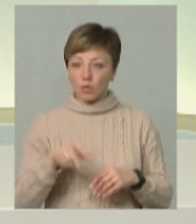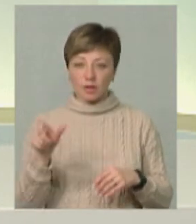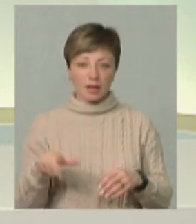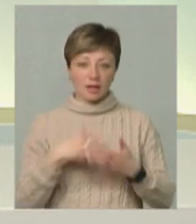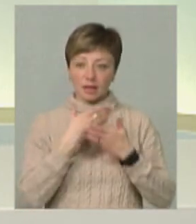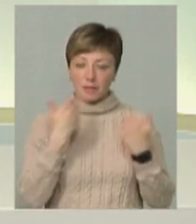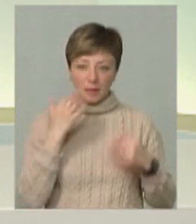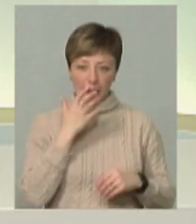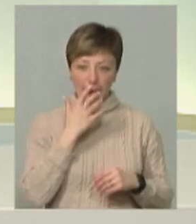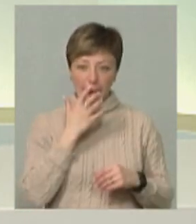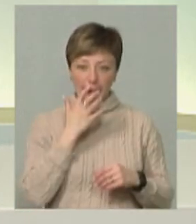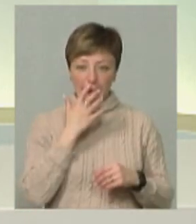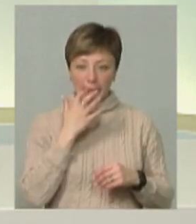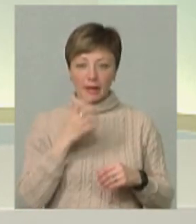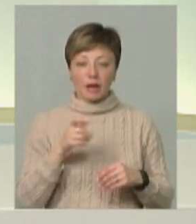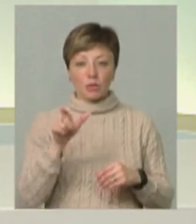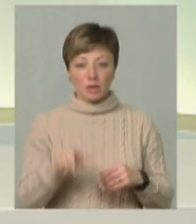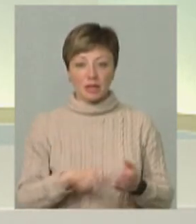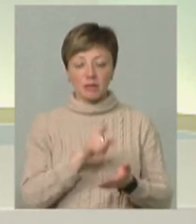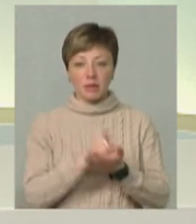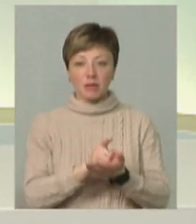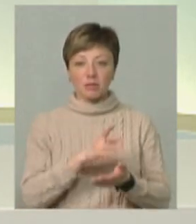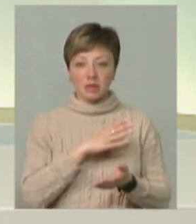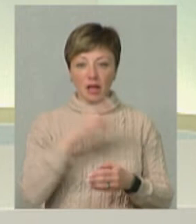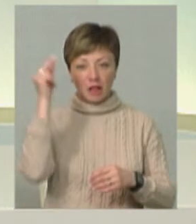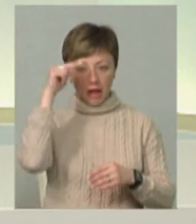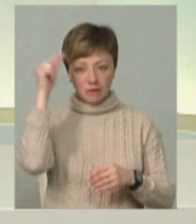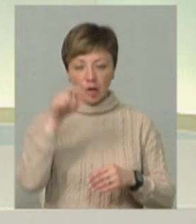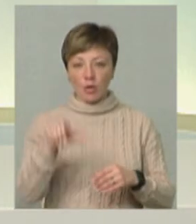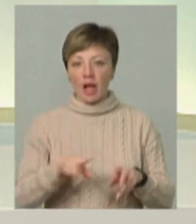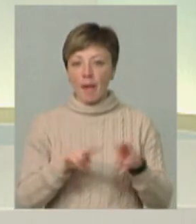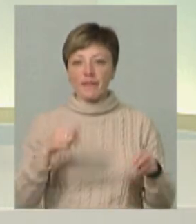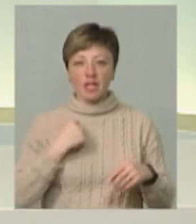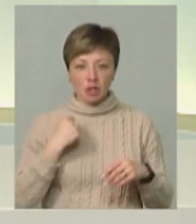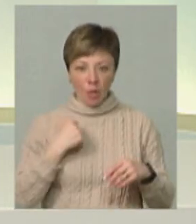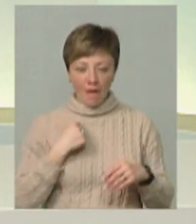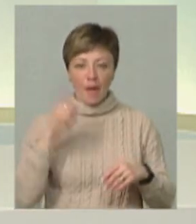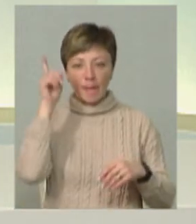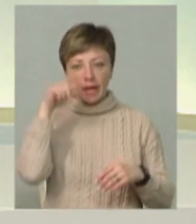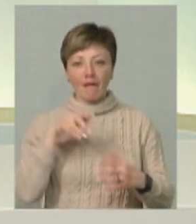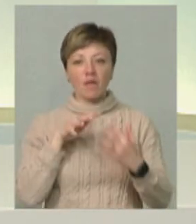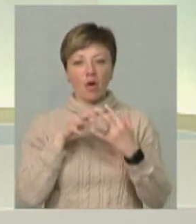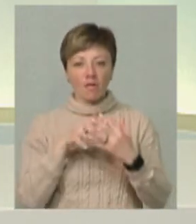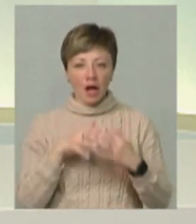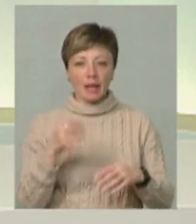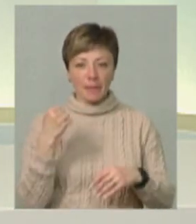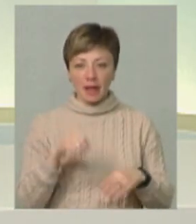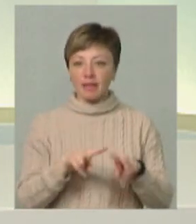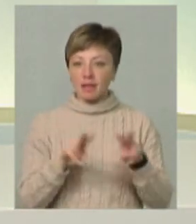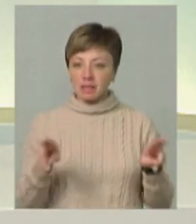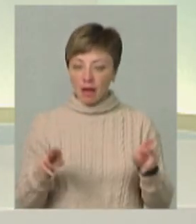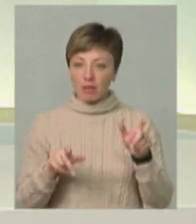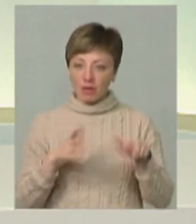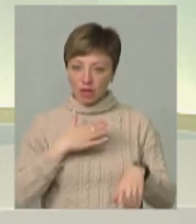просто немає. Тому що це навчена людина, як військовий, він вміє воювати і сьогодні ми перемагаємо. Так само